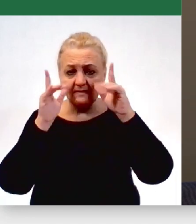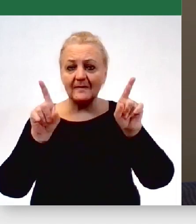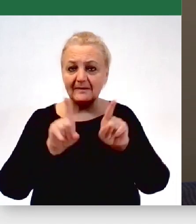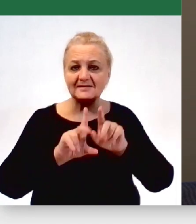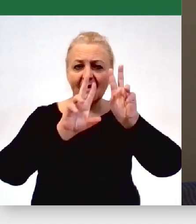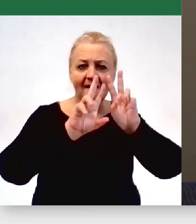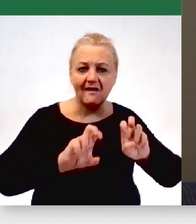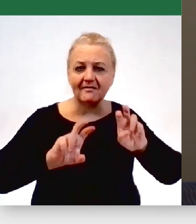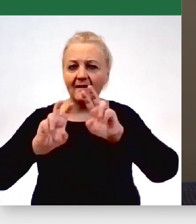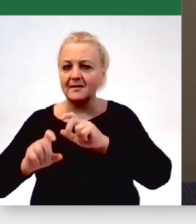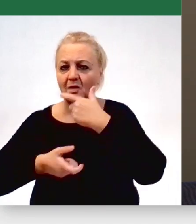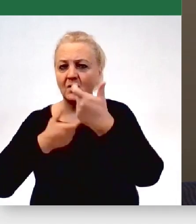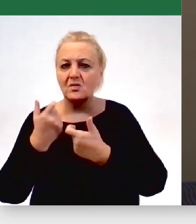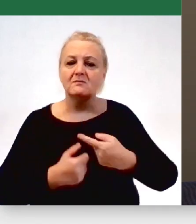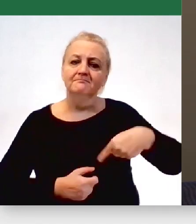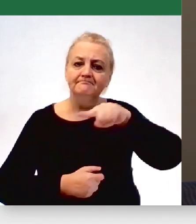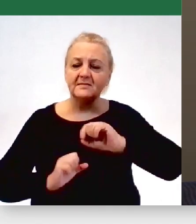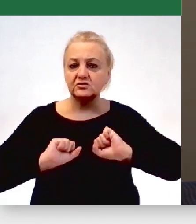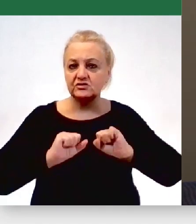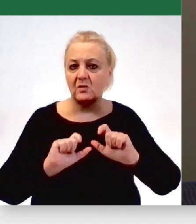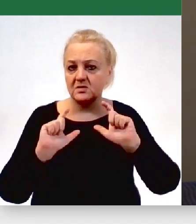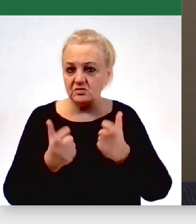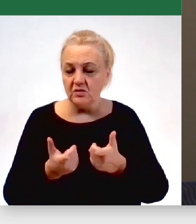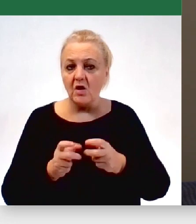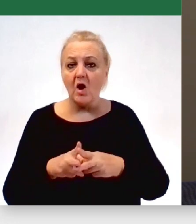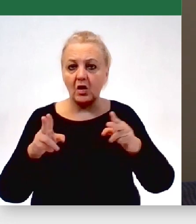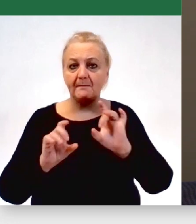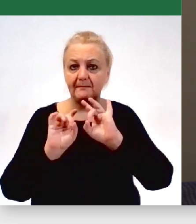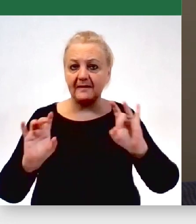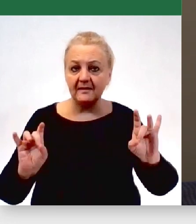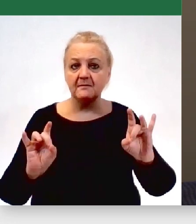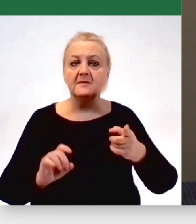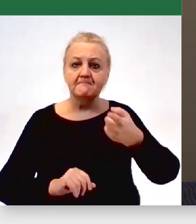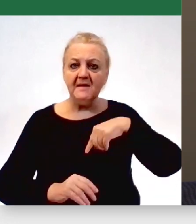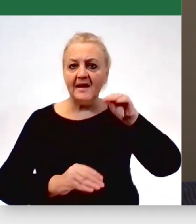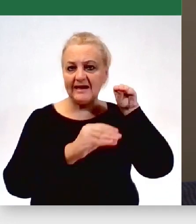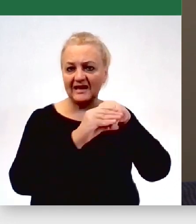podjęliśmy działanie, że w okresie pandemii inwestujemy.